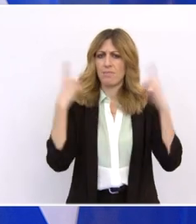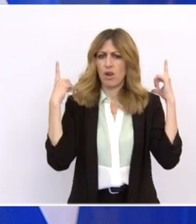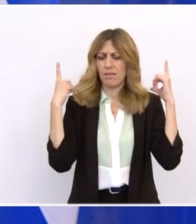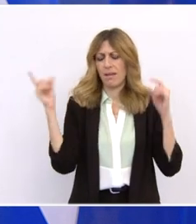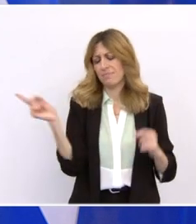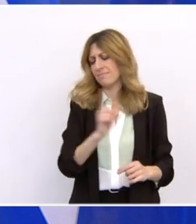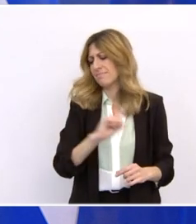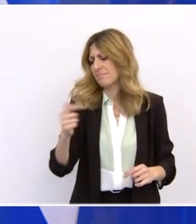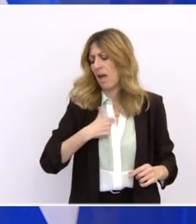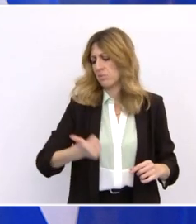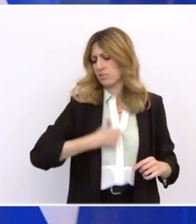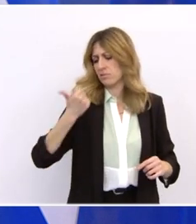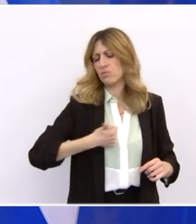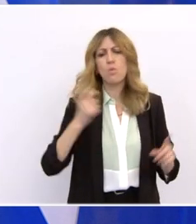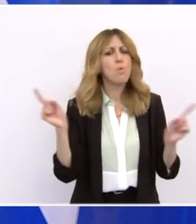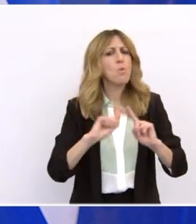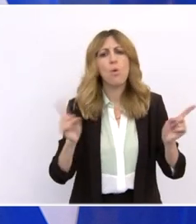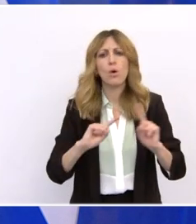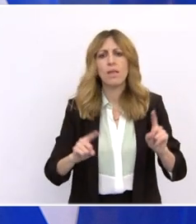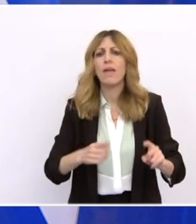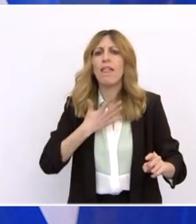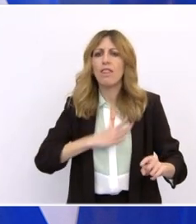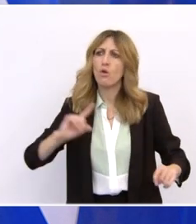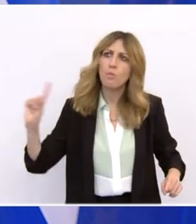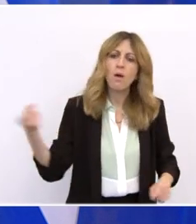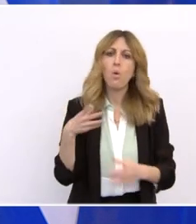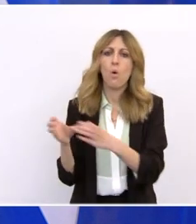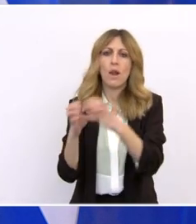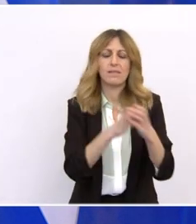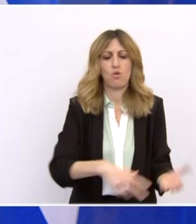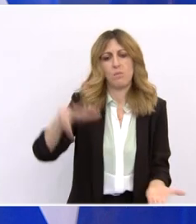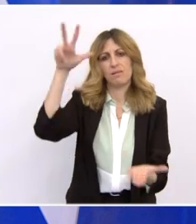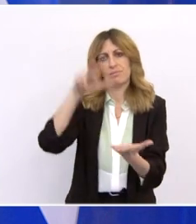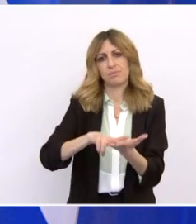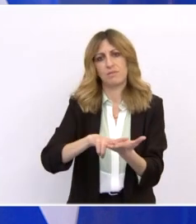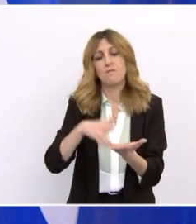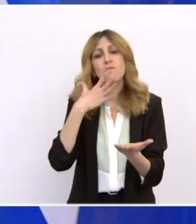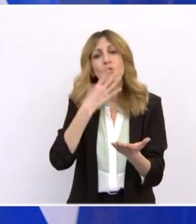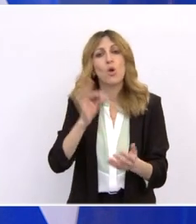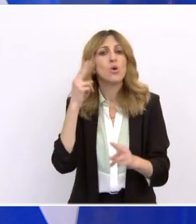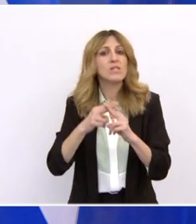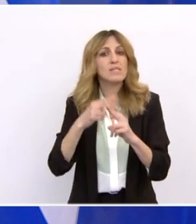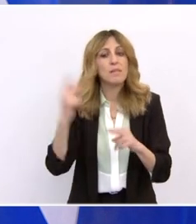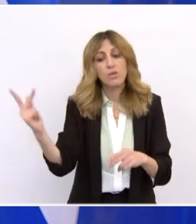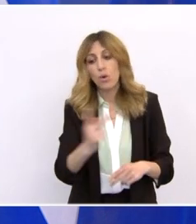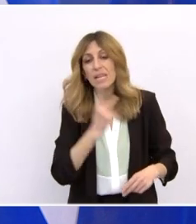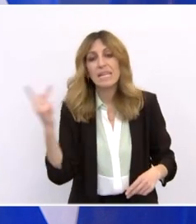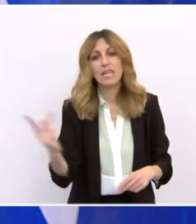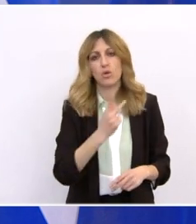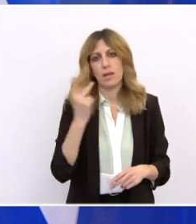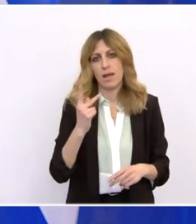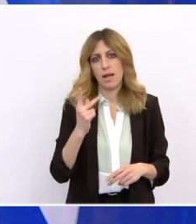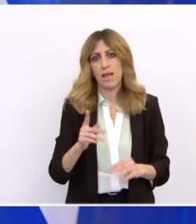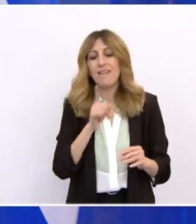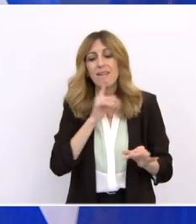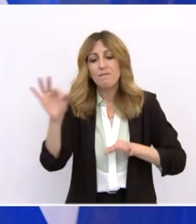κόμμα, καθώς συνδέεται με τη ζωή όλης της κοινωνίας. Και η εμβέλειά του, βέβαια, δεν μετριέται με θητείες. Μετριέται με δεκαετίες.